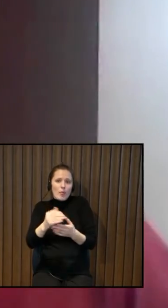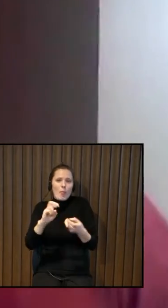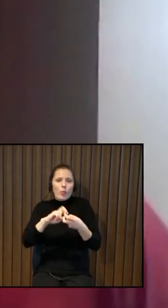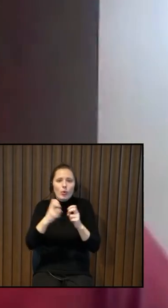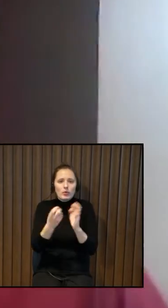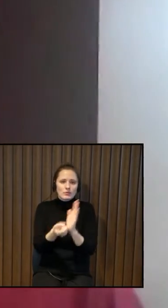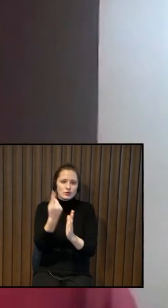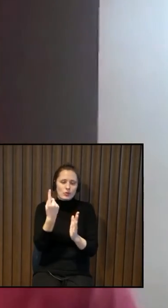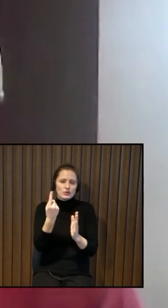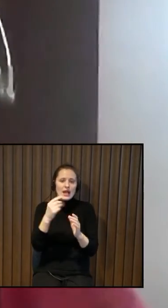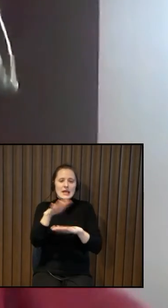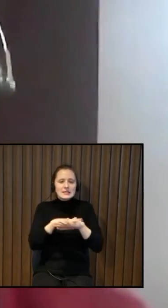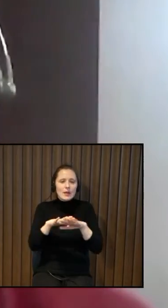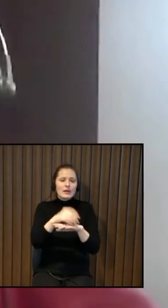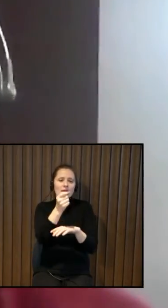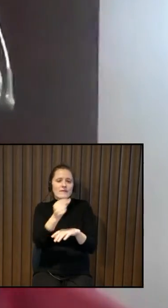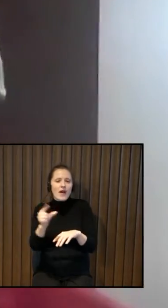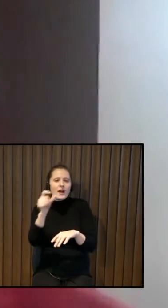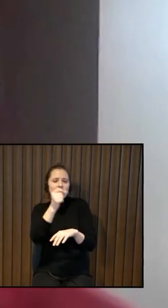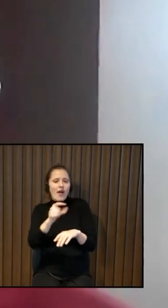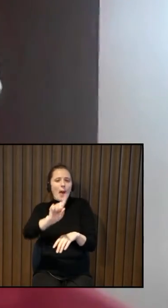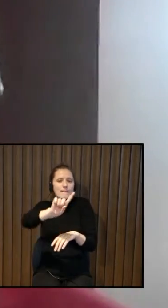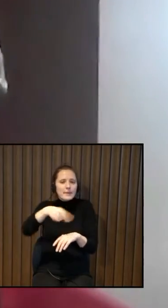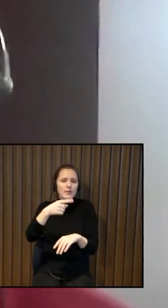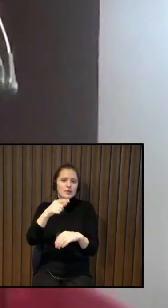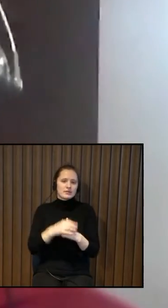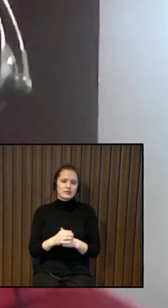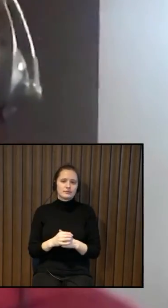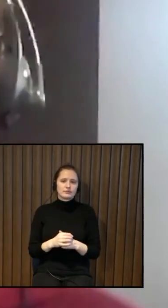atkal. Un sabiedrība vairāk, vairāk pieprasa to, jā.